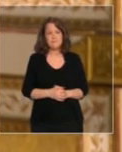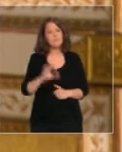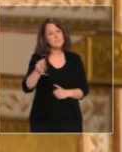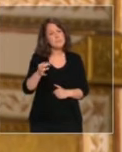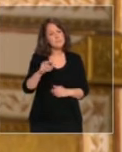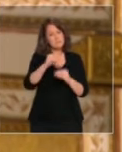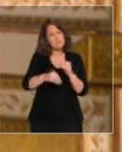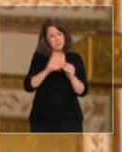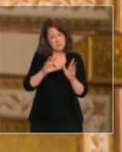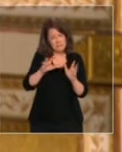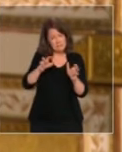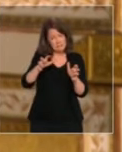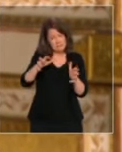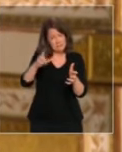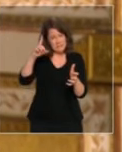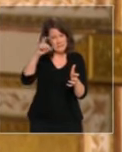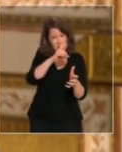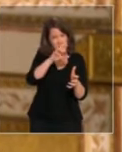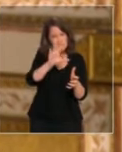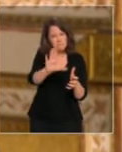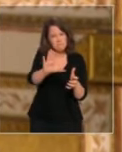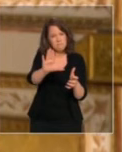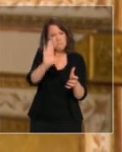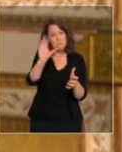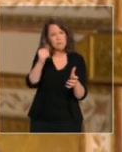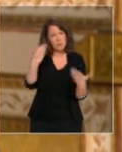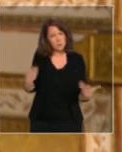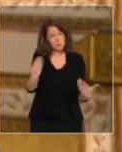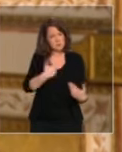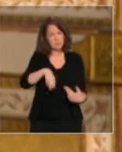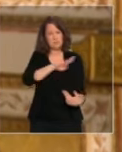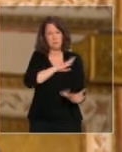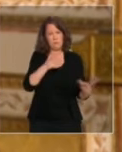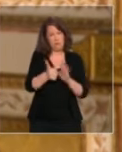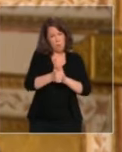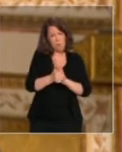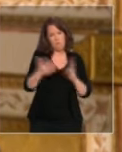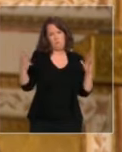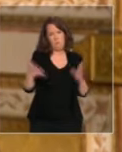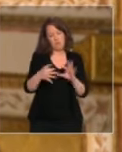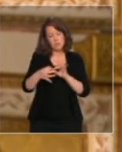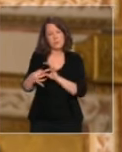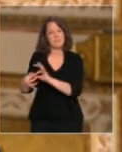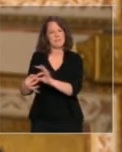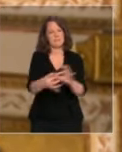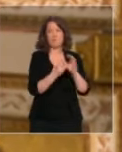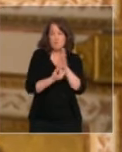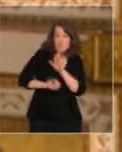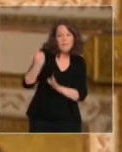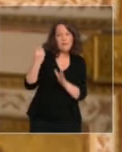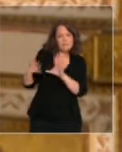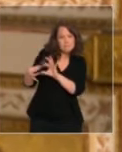responsabilité de bâtir dès aujourd'hui des solidarités et des coopérations nouvelles.